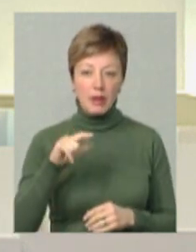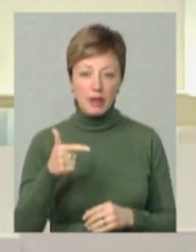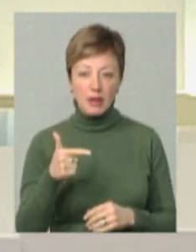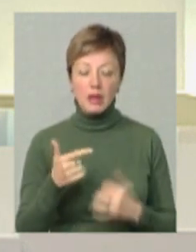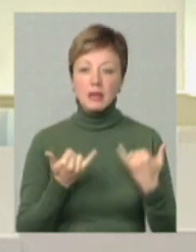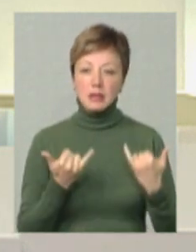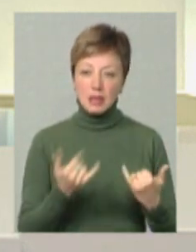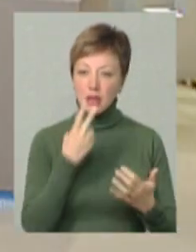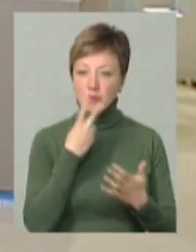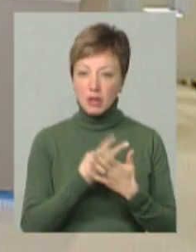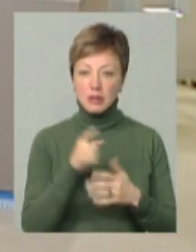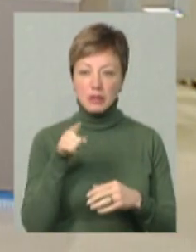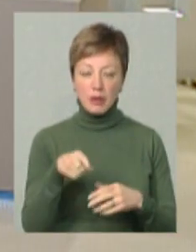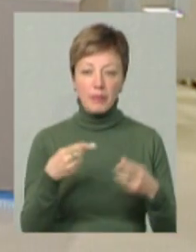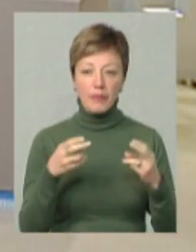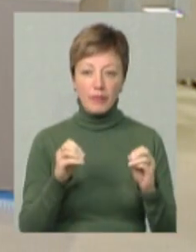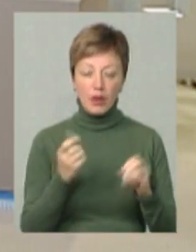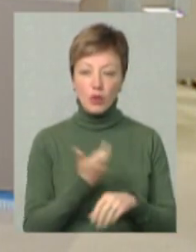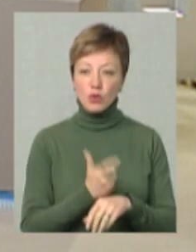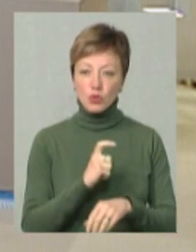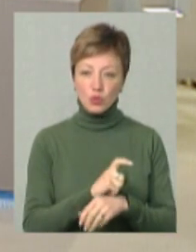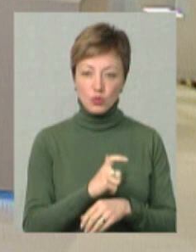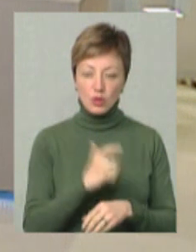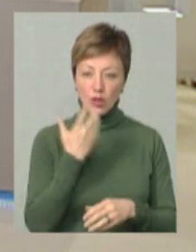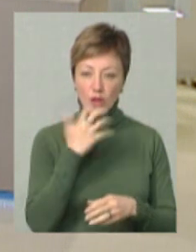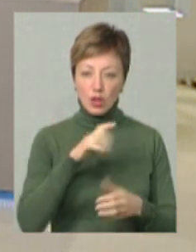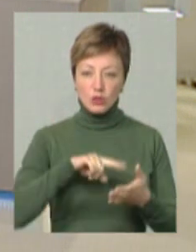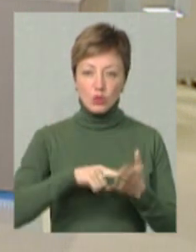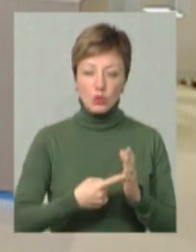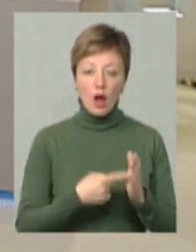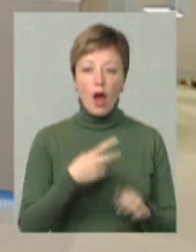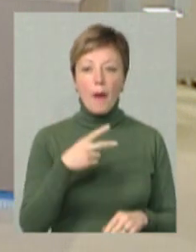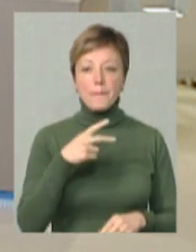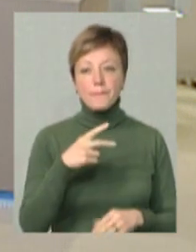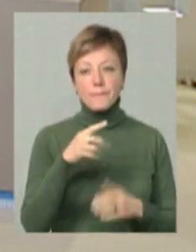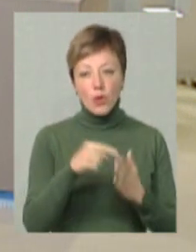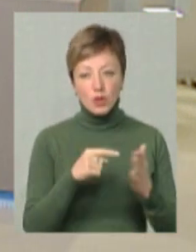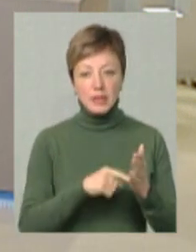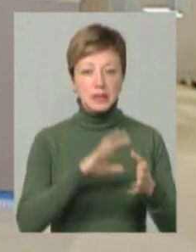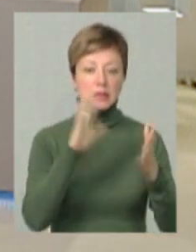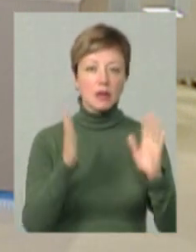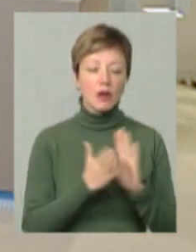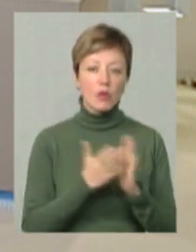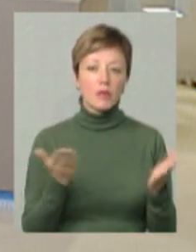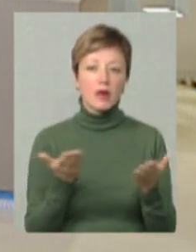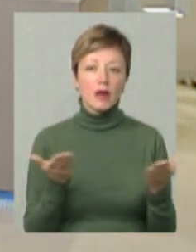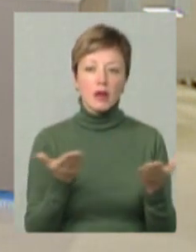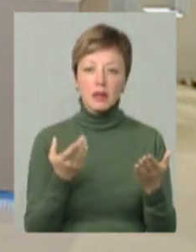Зараз, як бачимо, там де дуже спекотно. А поділіться, будь ласка, загалом, яка роль